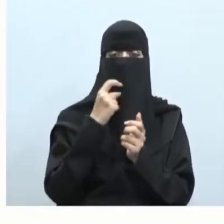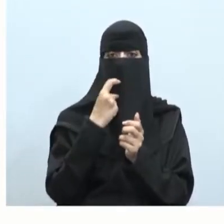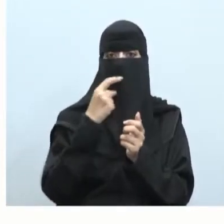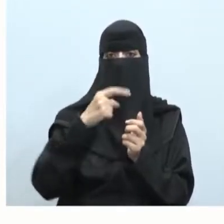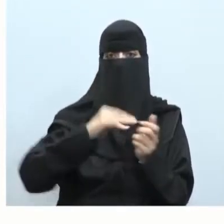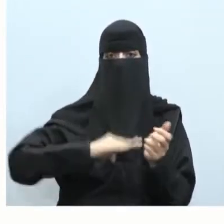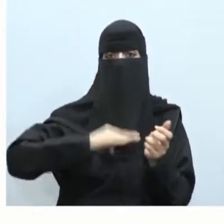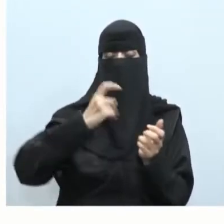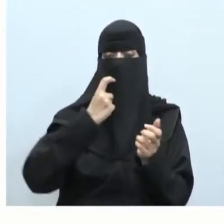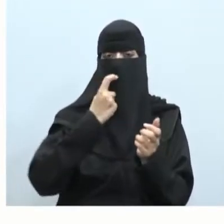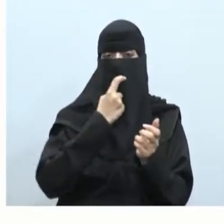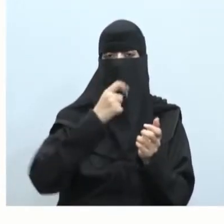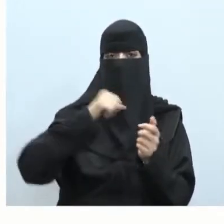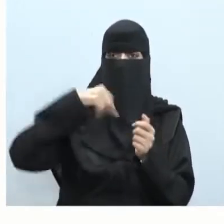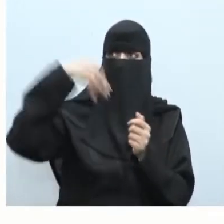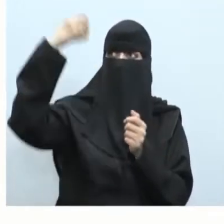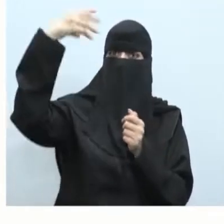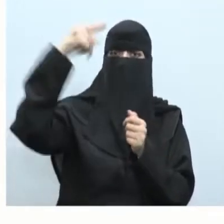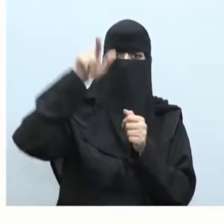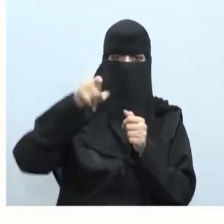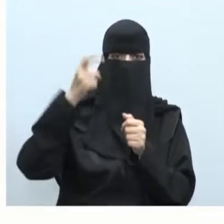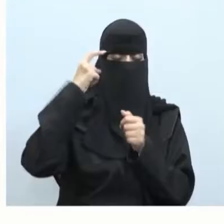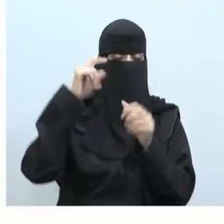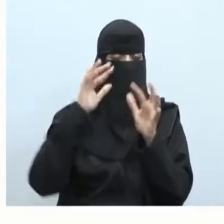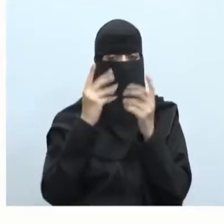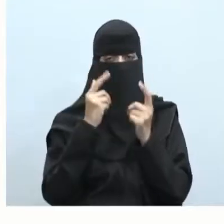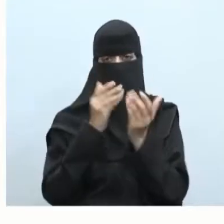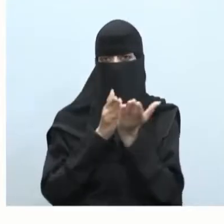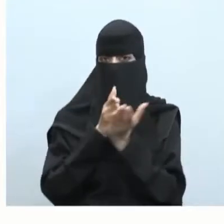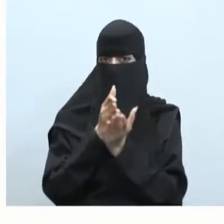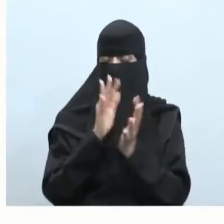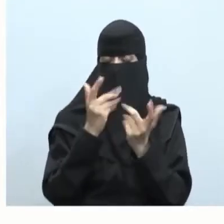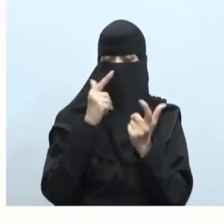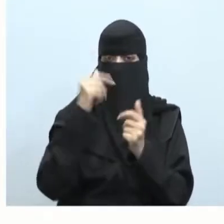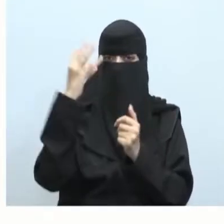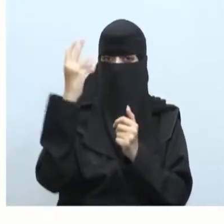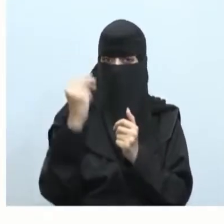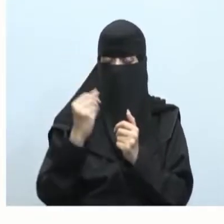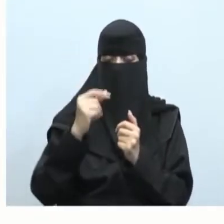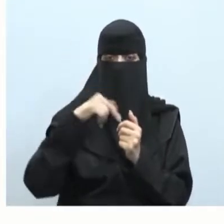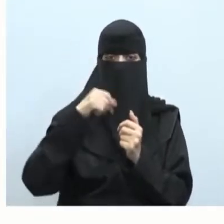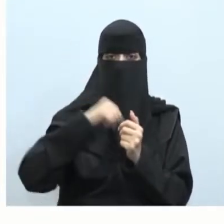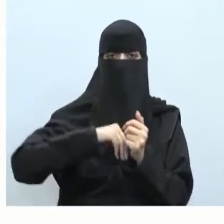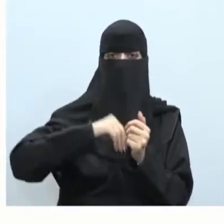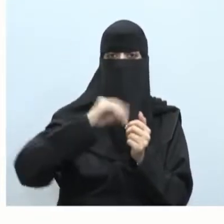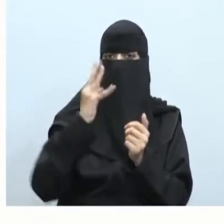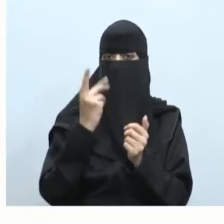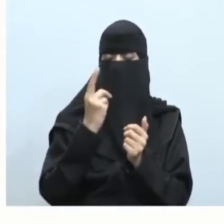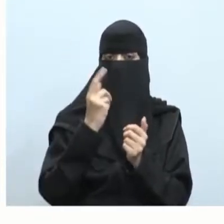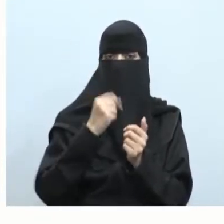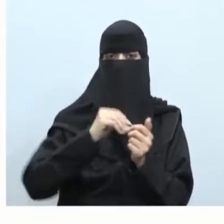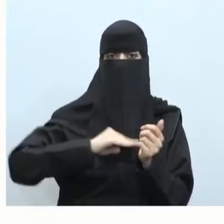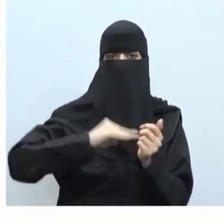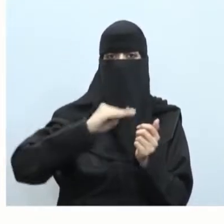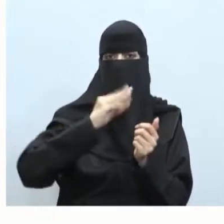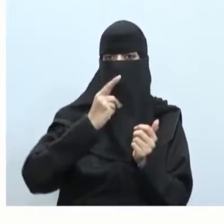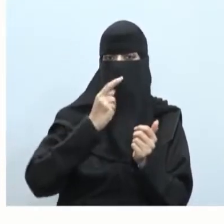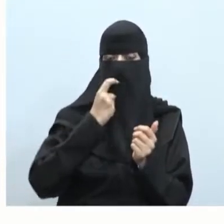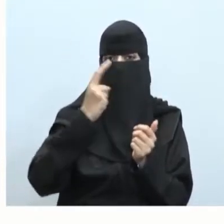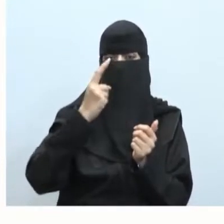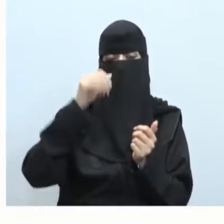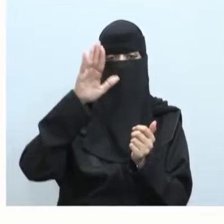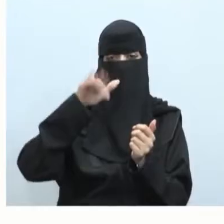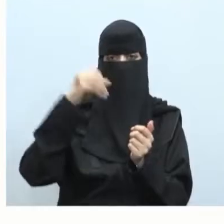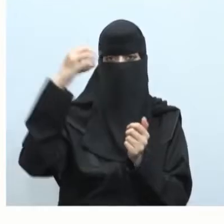سوف بإذن الله سوف نتعرف عليها وكيف أو طريقة حساب السنين الضوئية وبسبب حجمها الهائل